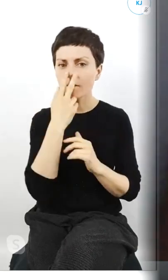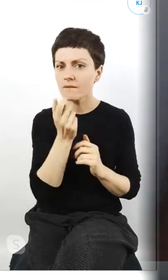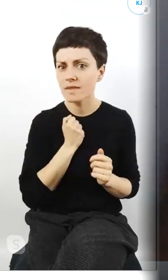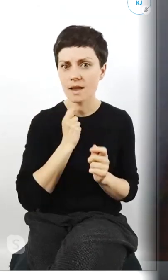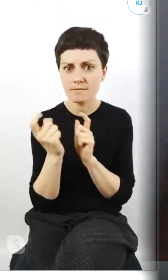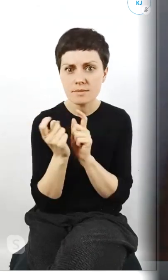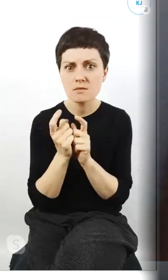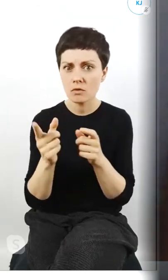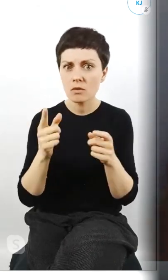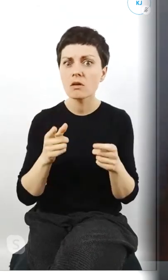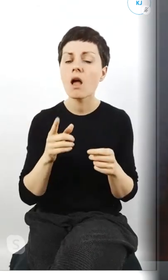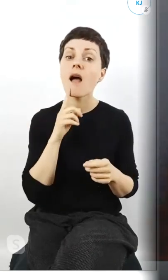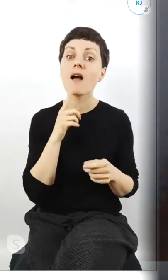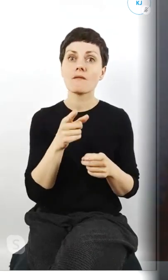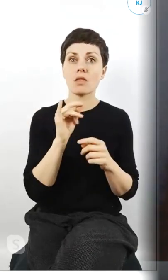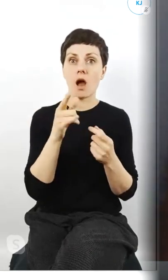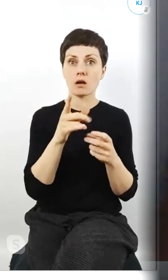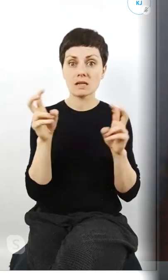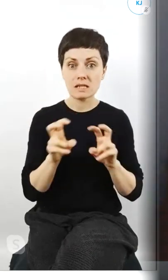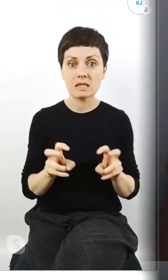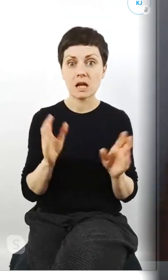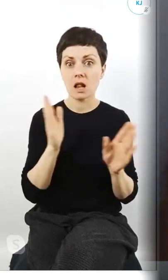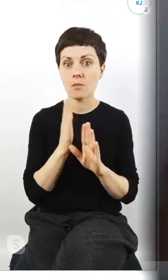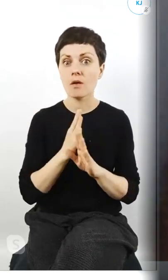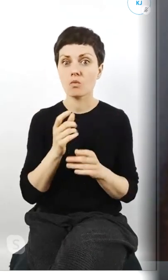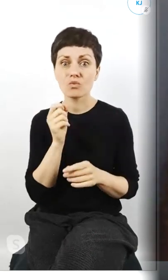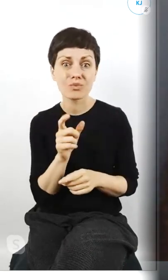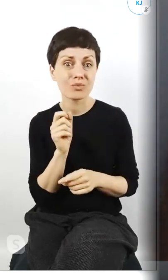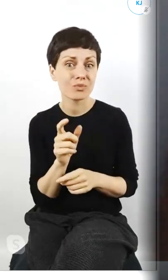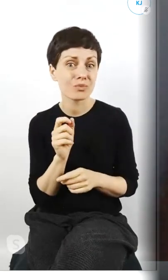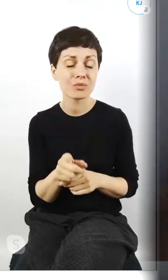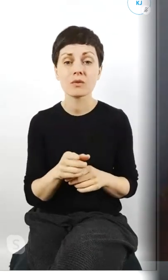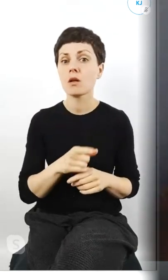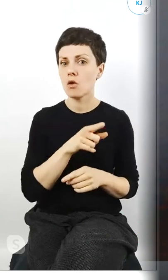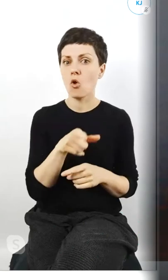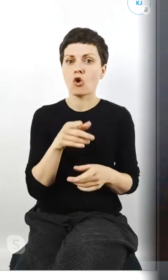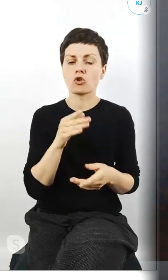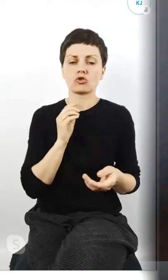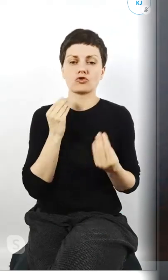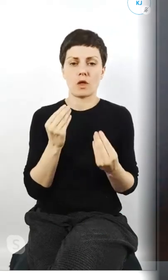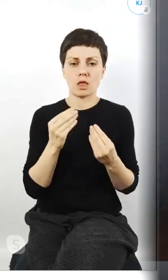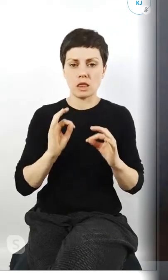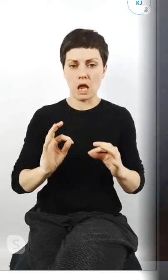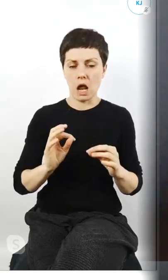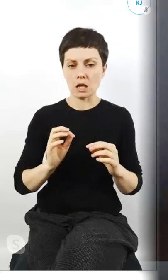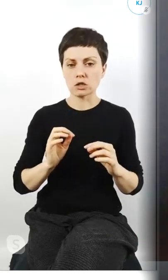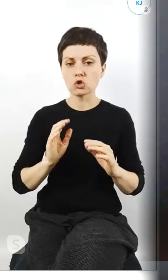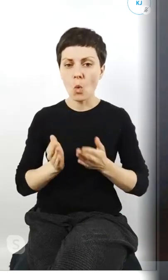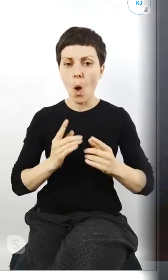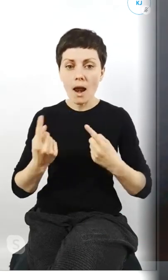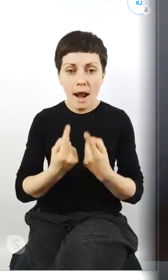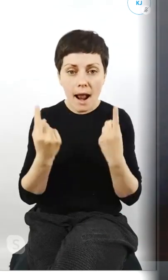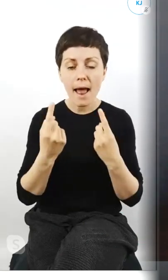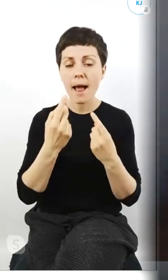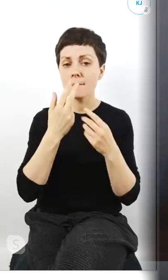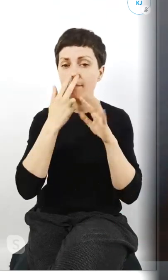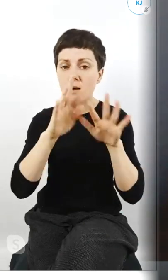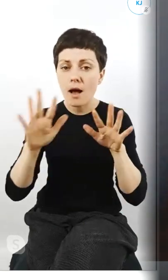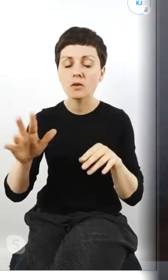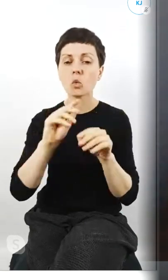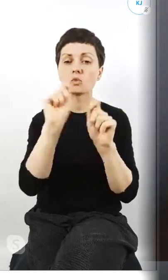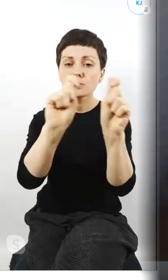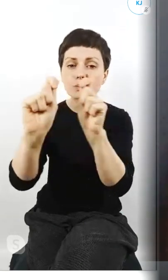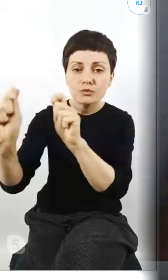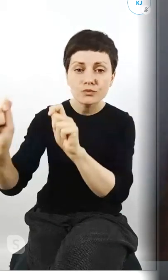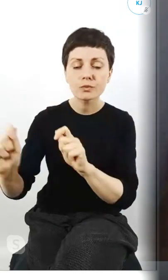katastrofy klimatycznej ocieplania się klimatu jest to świetny sposób reklamy ale też uświadamiania